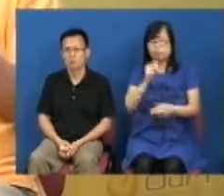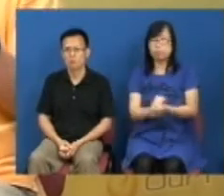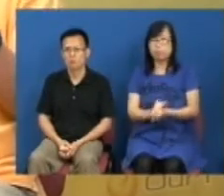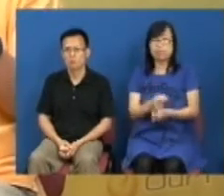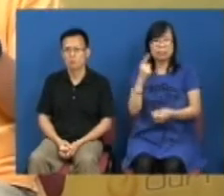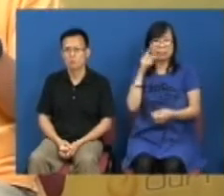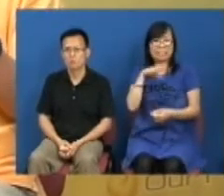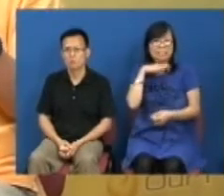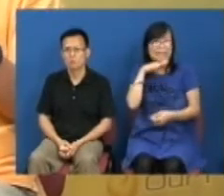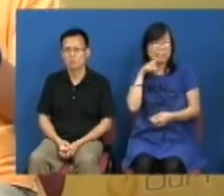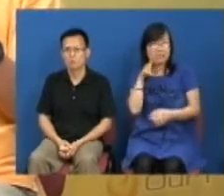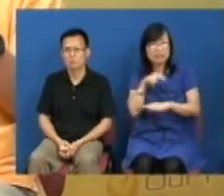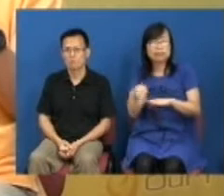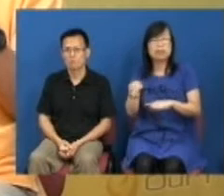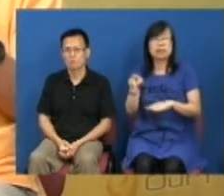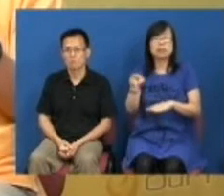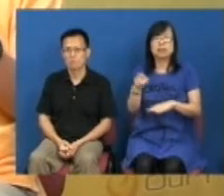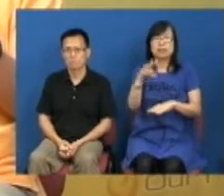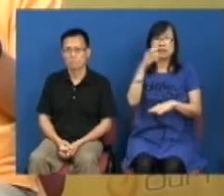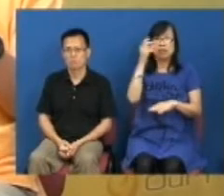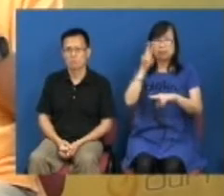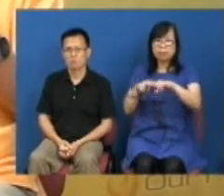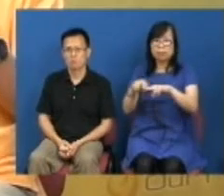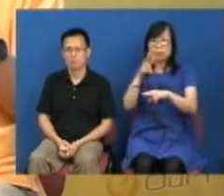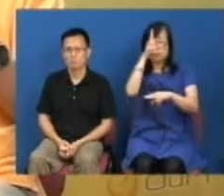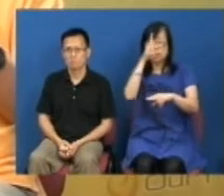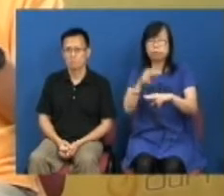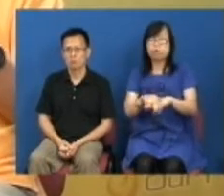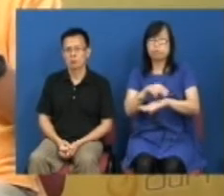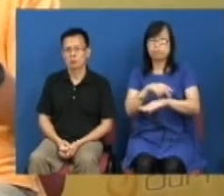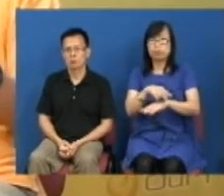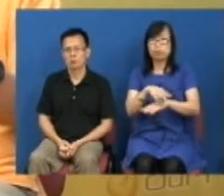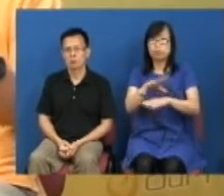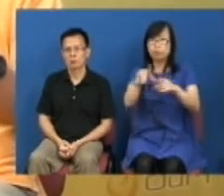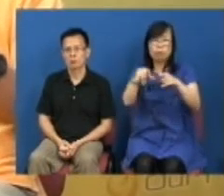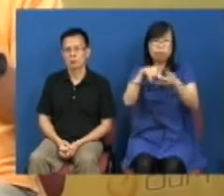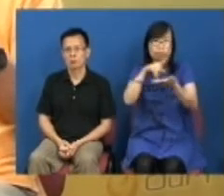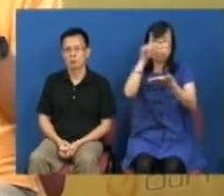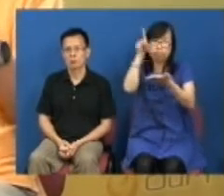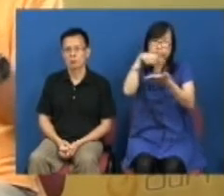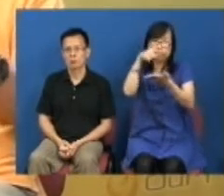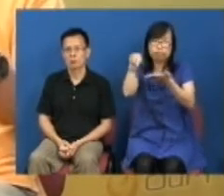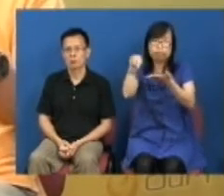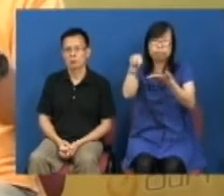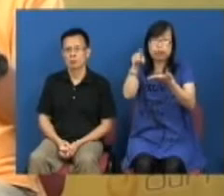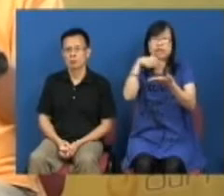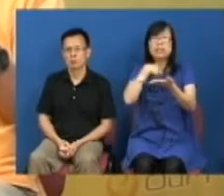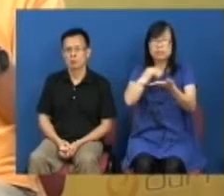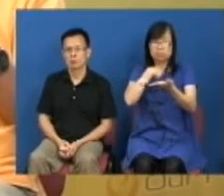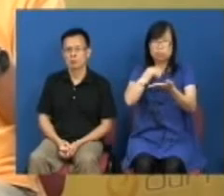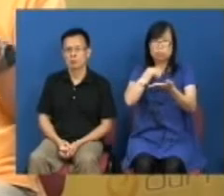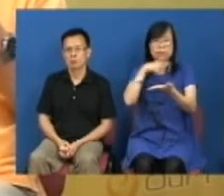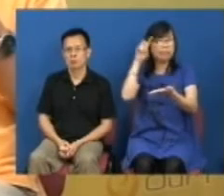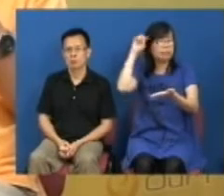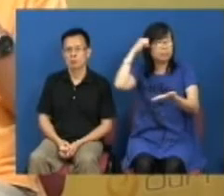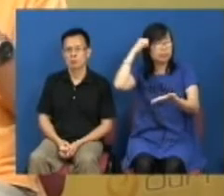是理性假设中央政府是理性如果看到特区政府的成绩表是不合格的话他们应该思